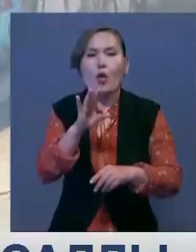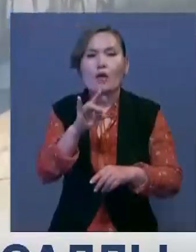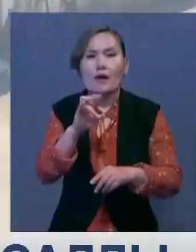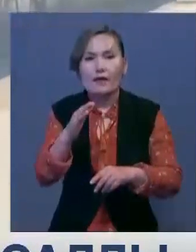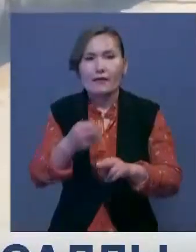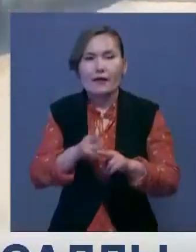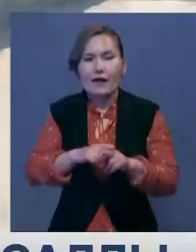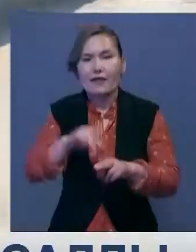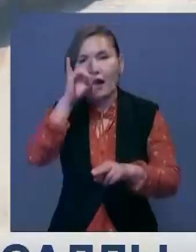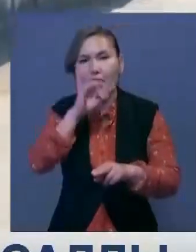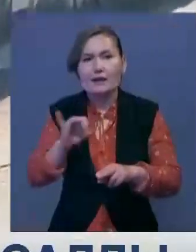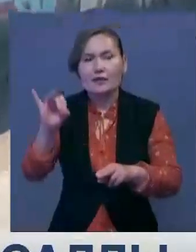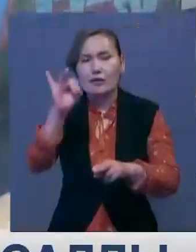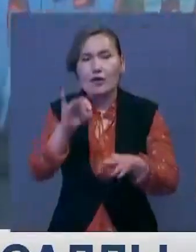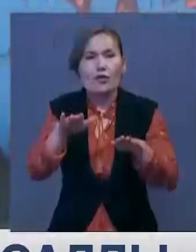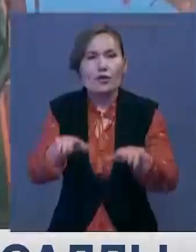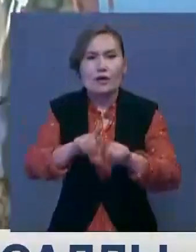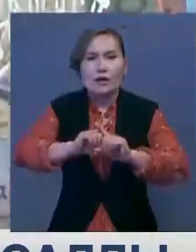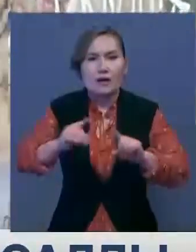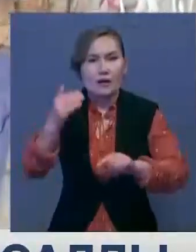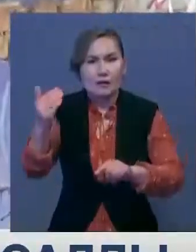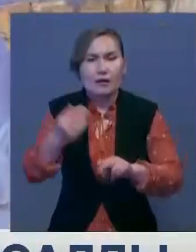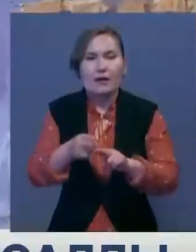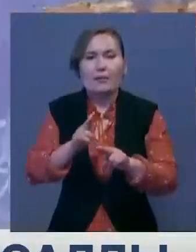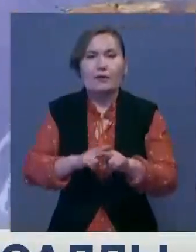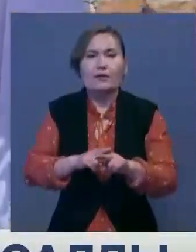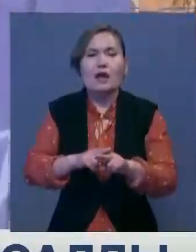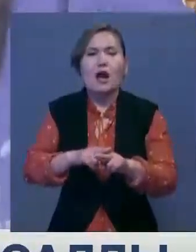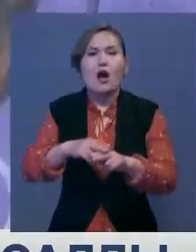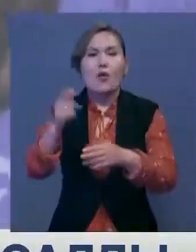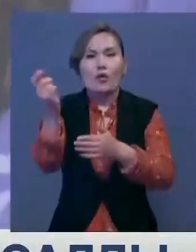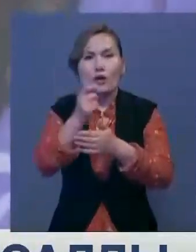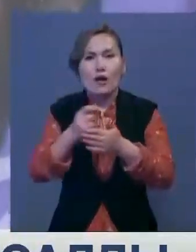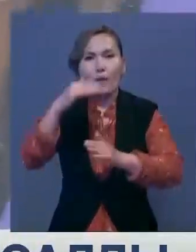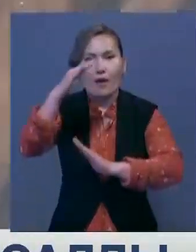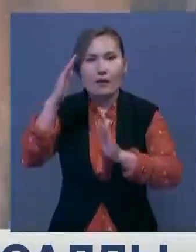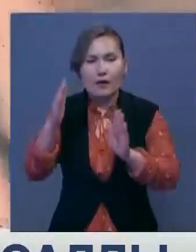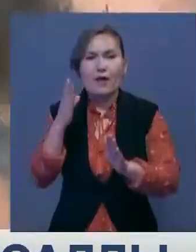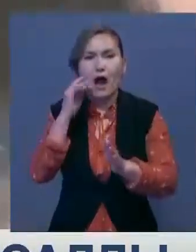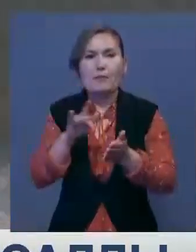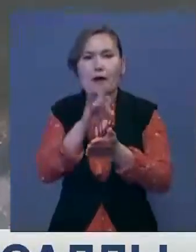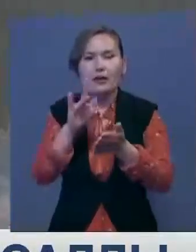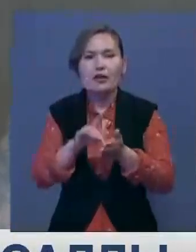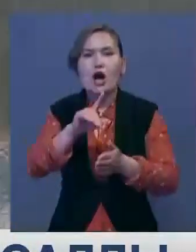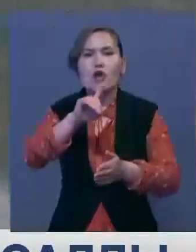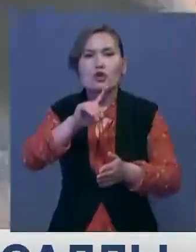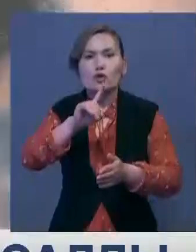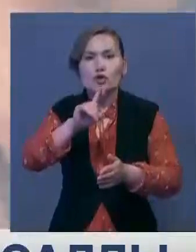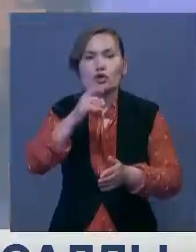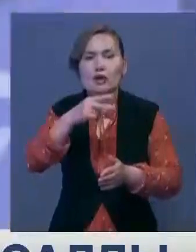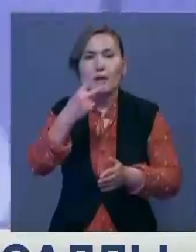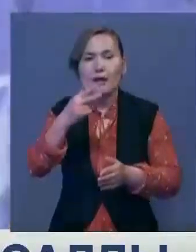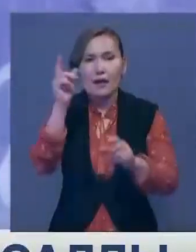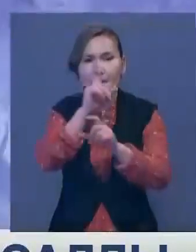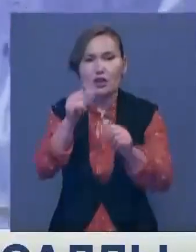Конаевтың ел тарихындаға алар қорыны бөлек. Стрейт-арт сөріпшілердің туындысы Алматыдағы нөмірі 122-ші мектеп